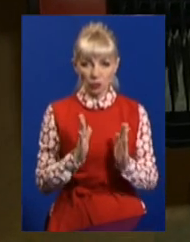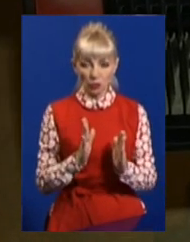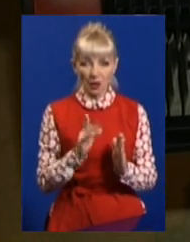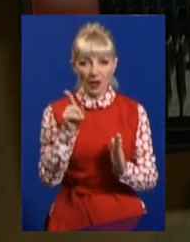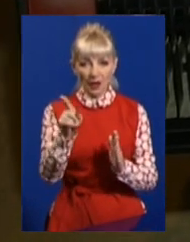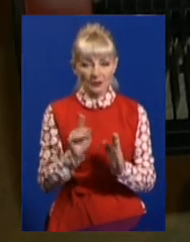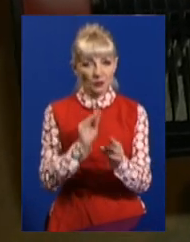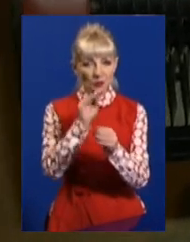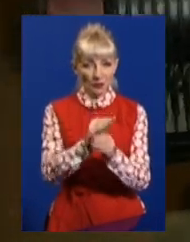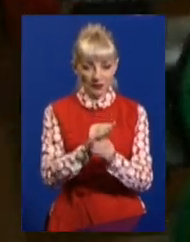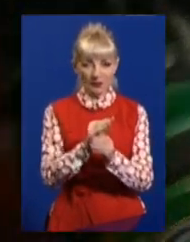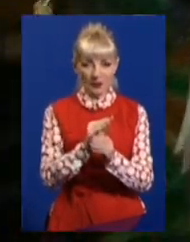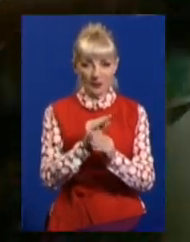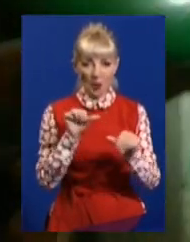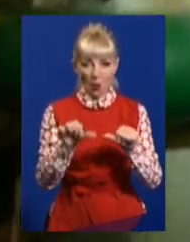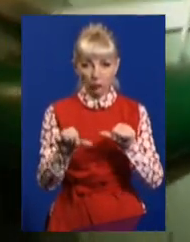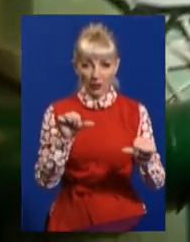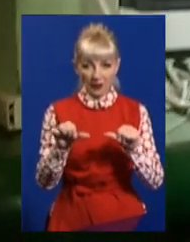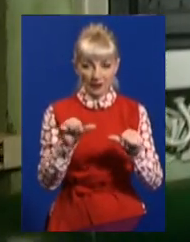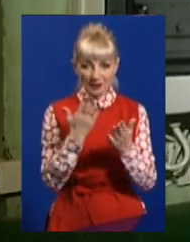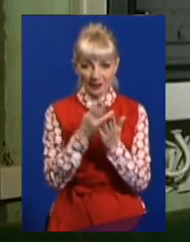йде система управління, ось вона висить блок.